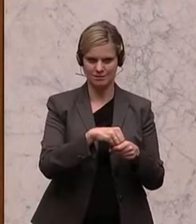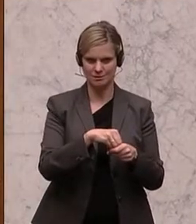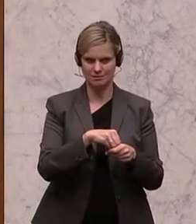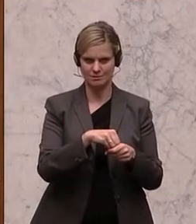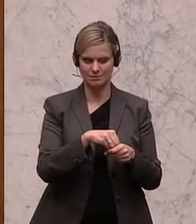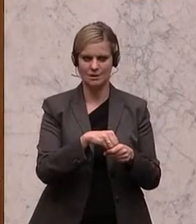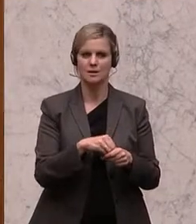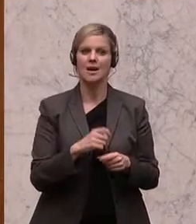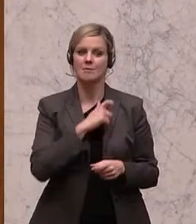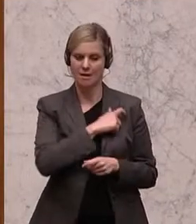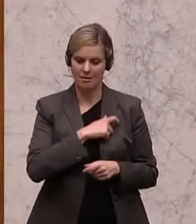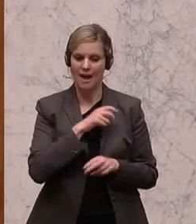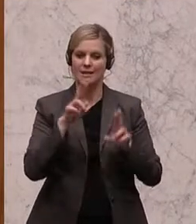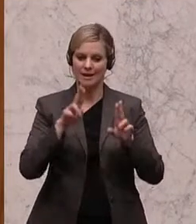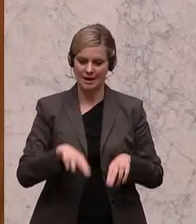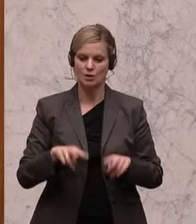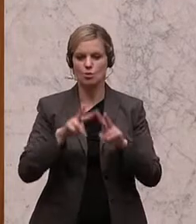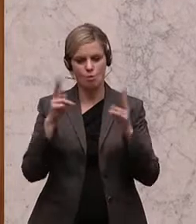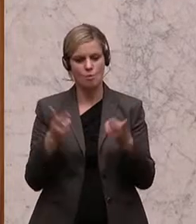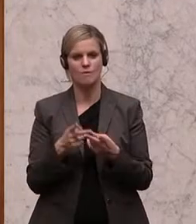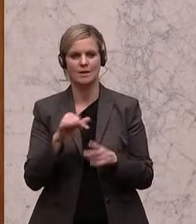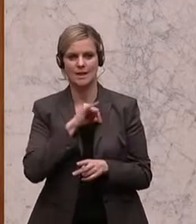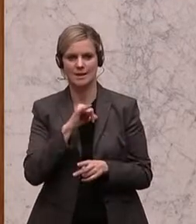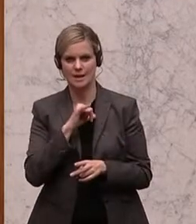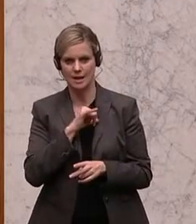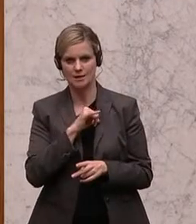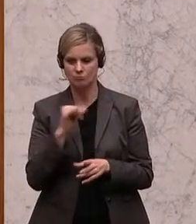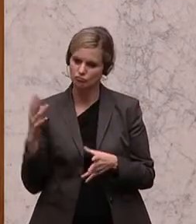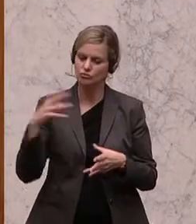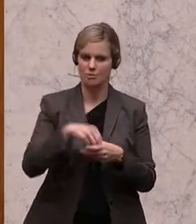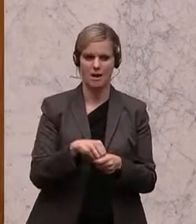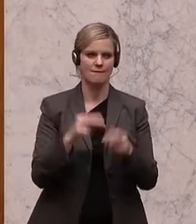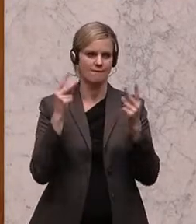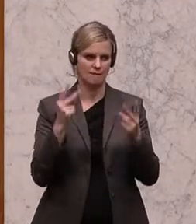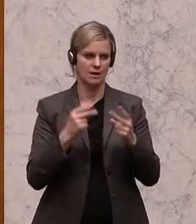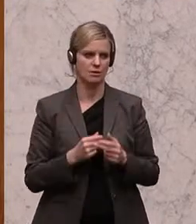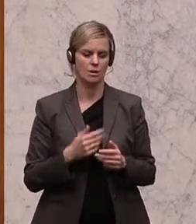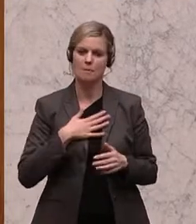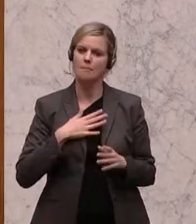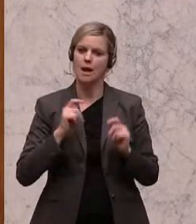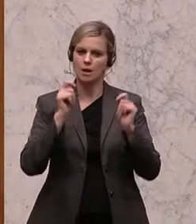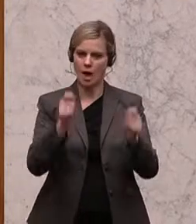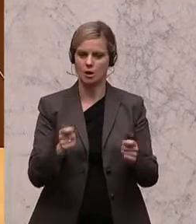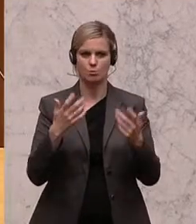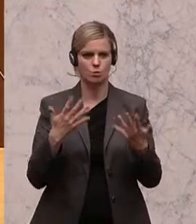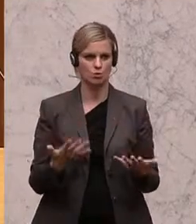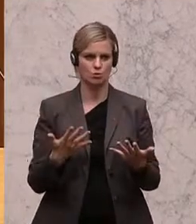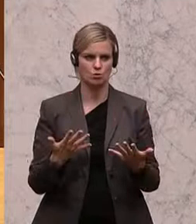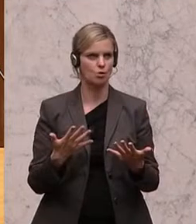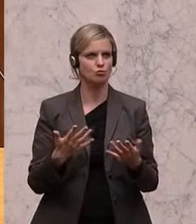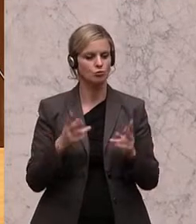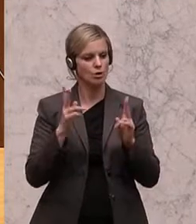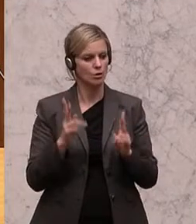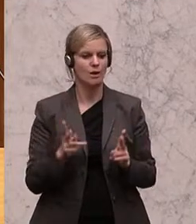aber Parteienrechte und Umweltinteressen aufrechterhalten. Das ist auch einmal ein Angebot, dass wir hier gerne